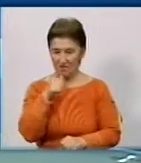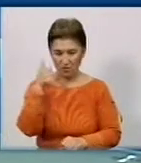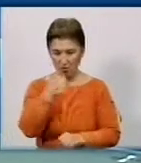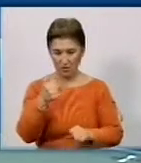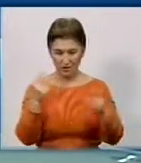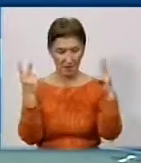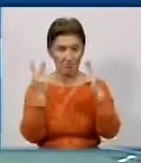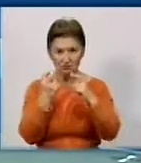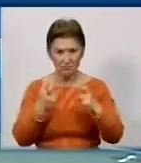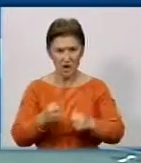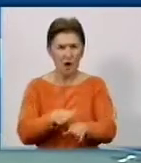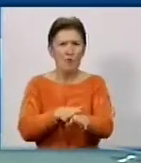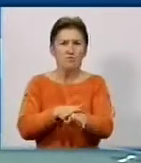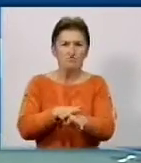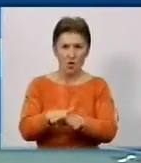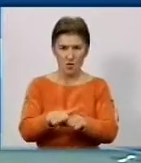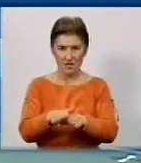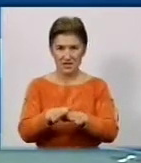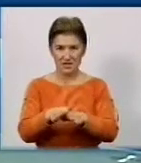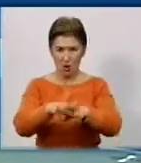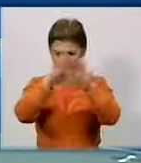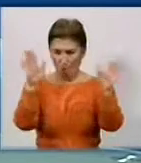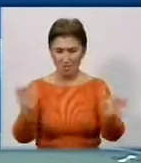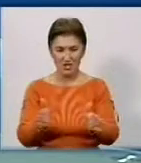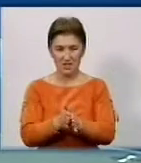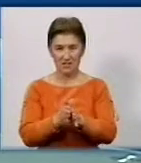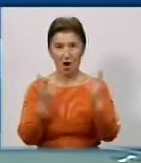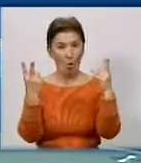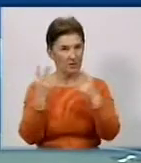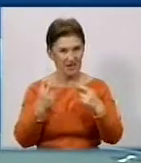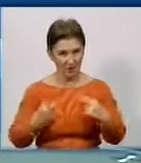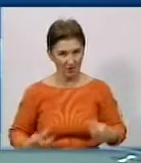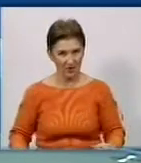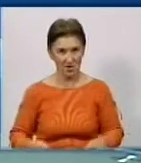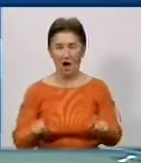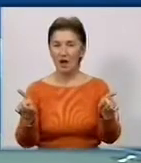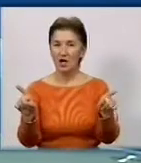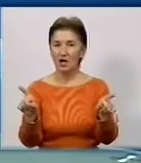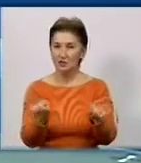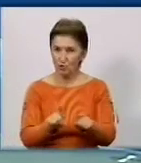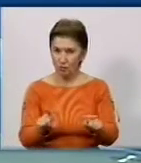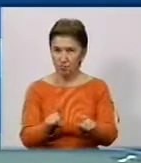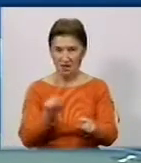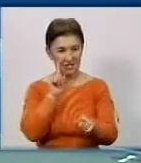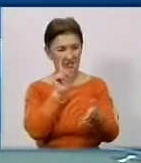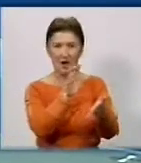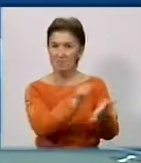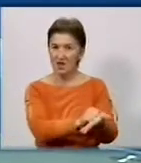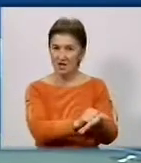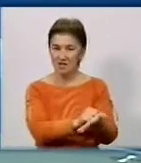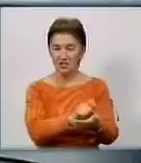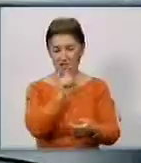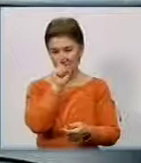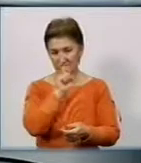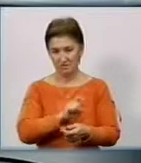полный комплекс диагностики, обследования. Для того, чтобы заметить какие-то негативные